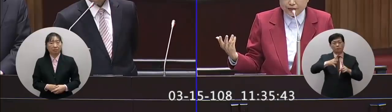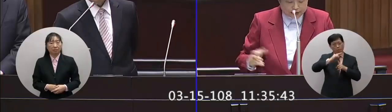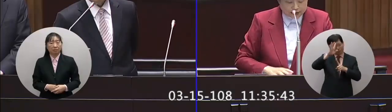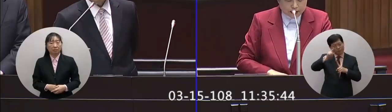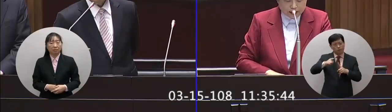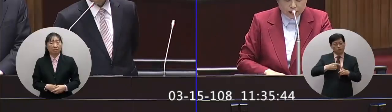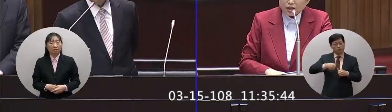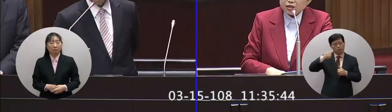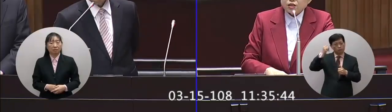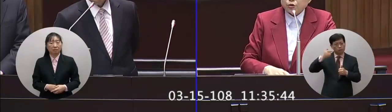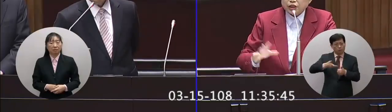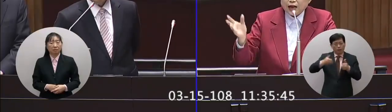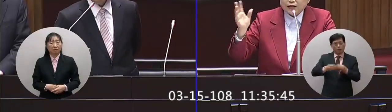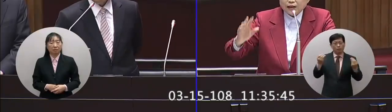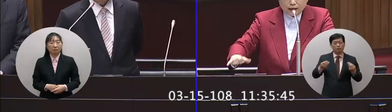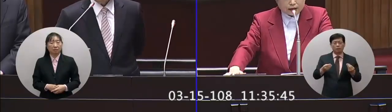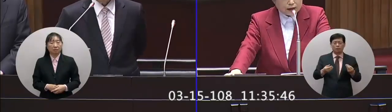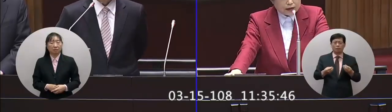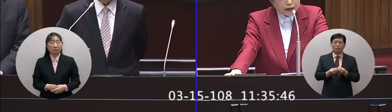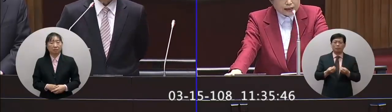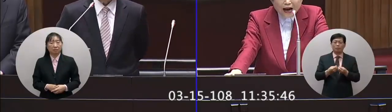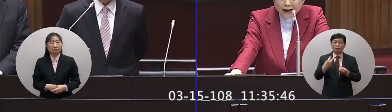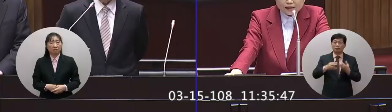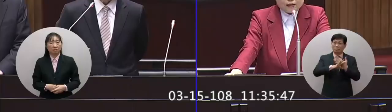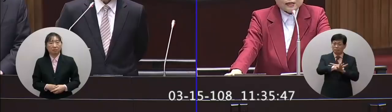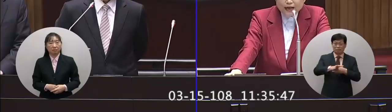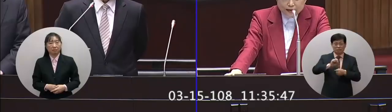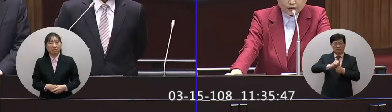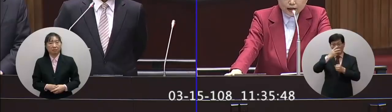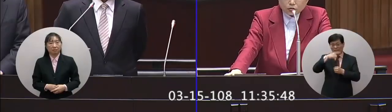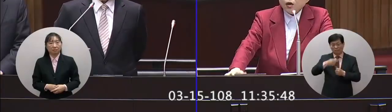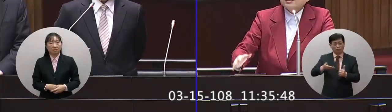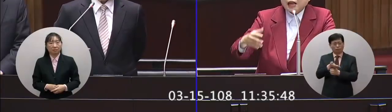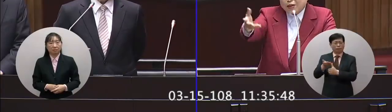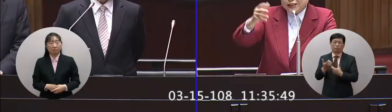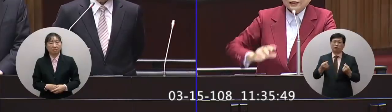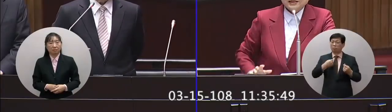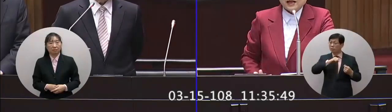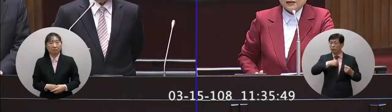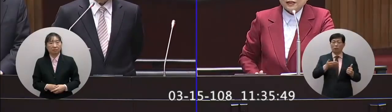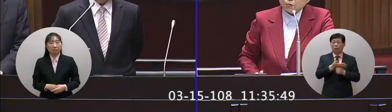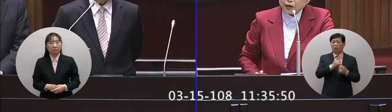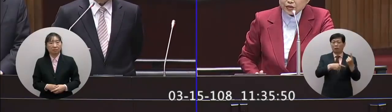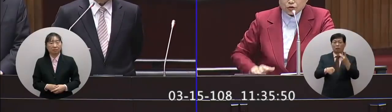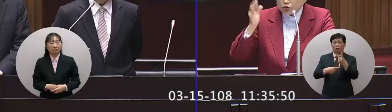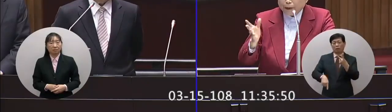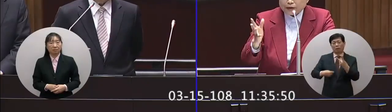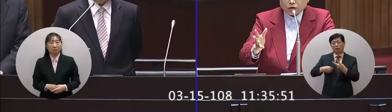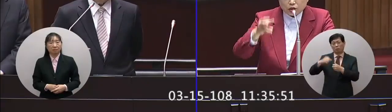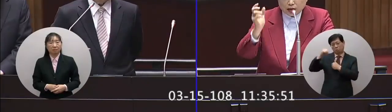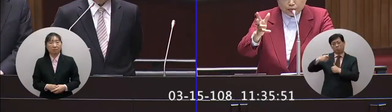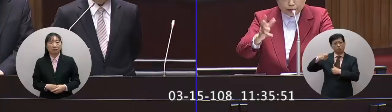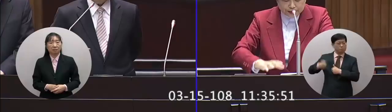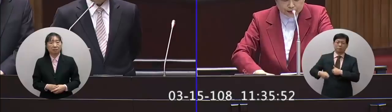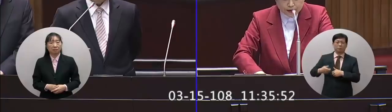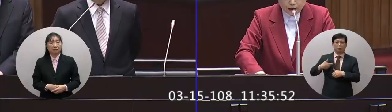逃過一死甚至有其他的加害者殺人者他說台灣殺死一兩個人也不會死就算